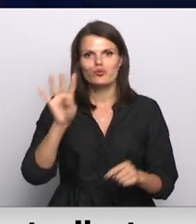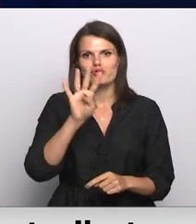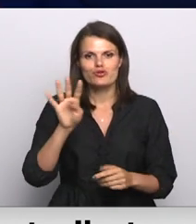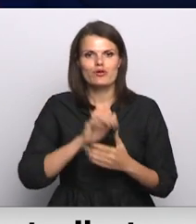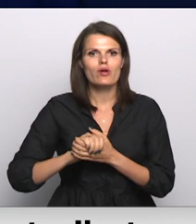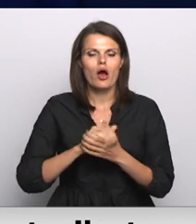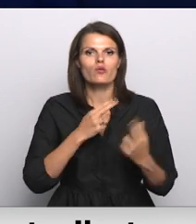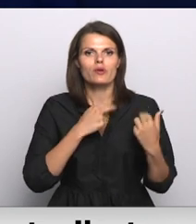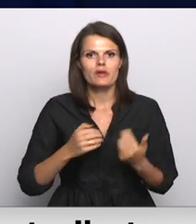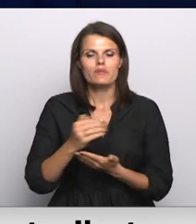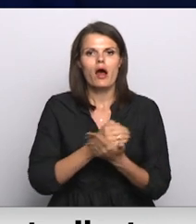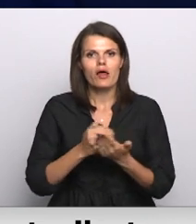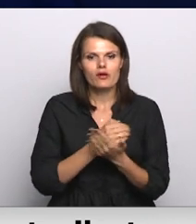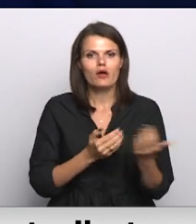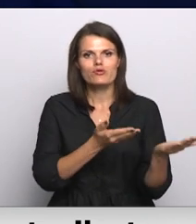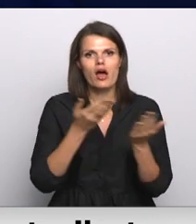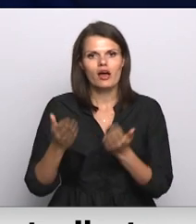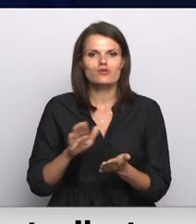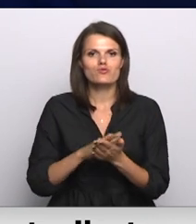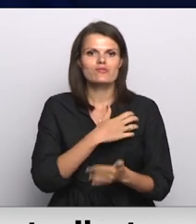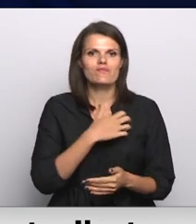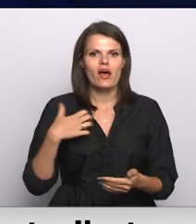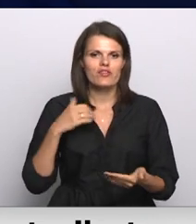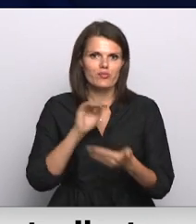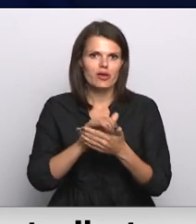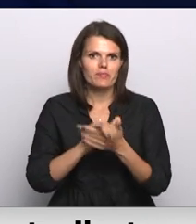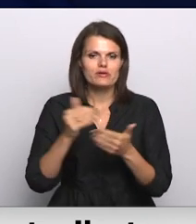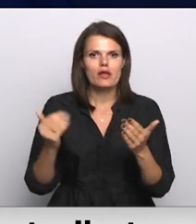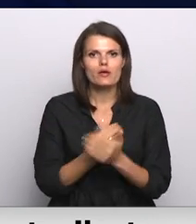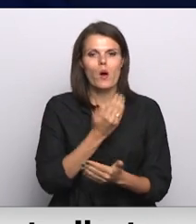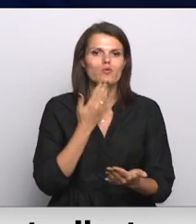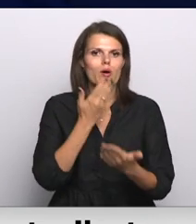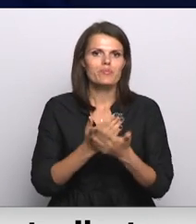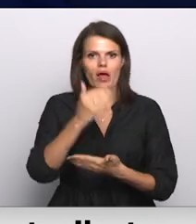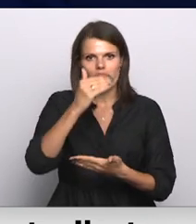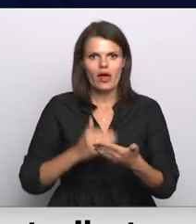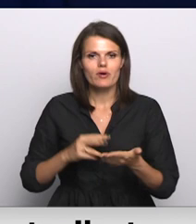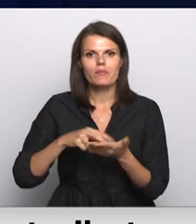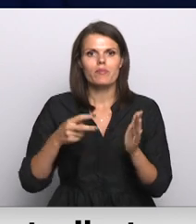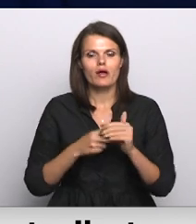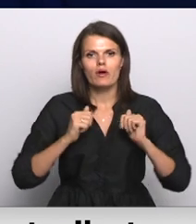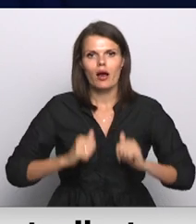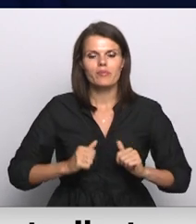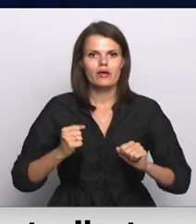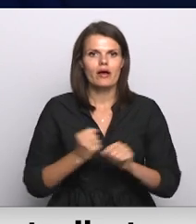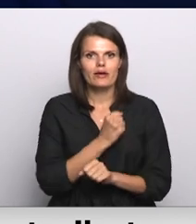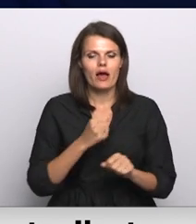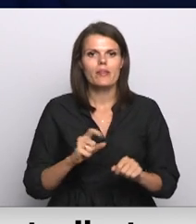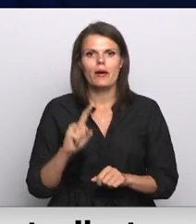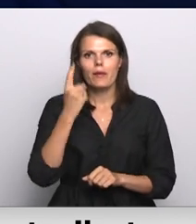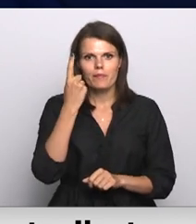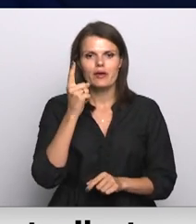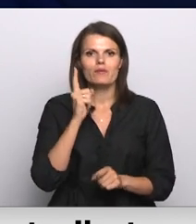arotbiedrība atkārtot tik aicināt uz valdību iepazīties ar jauno piedāvājumu, kas paredz apmierināt arī pirmo